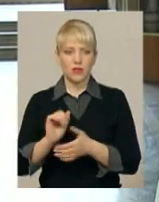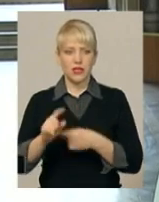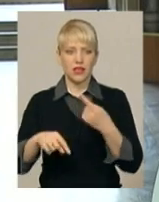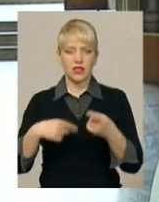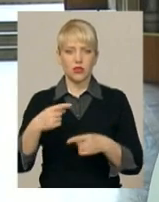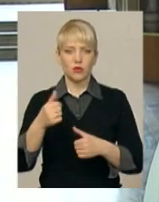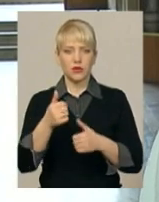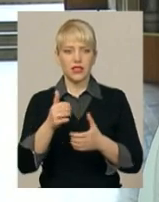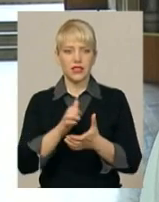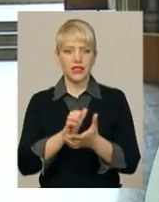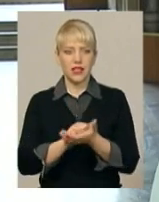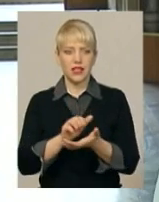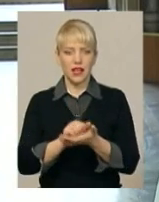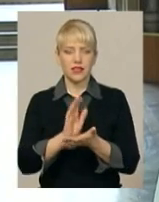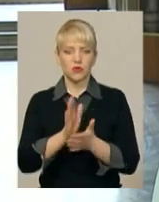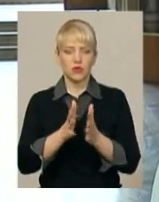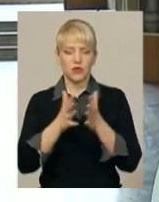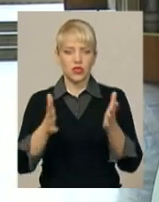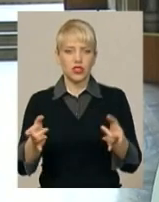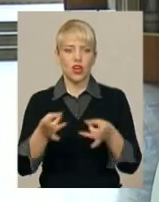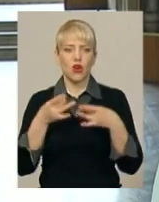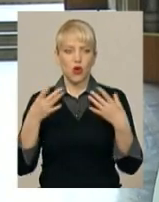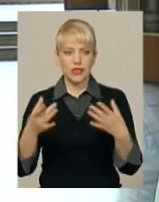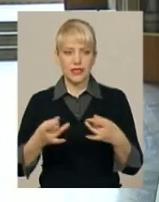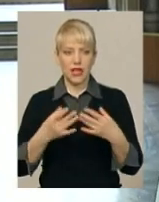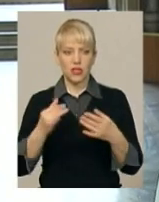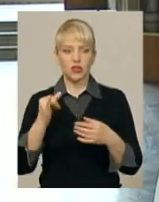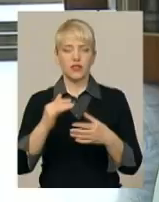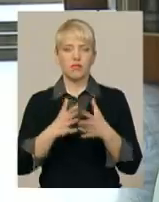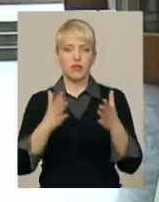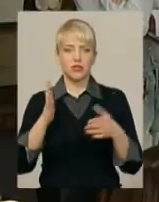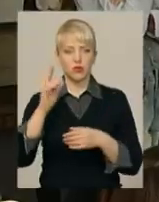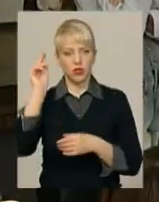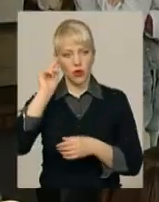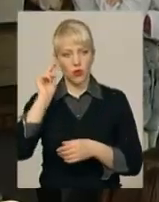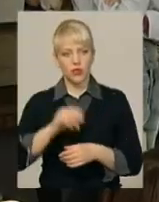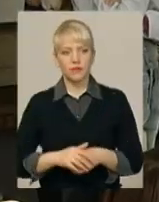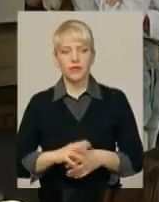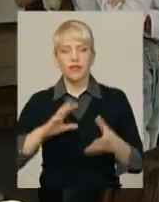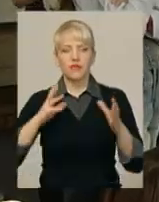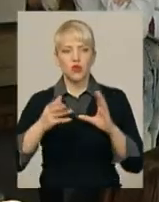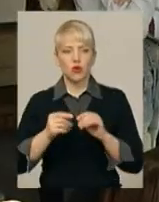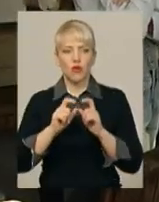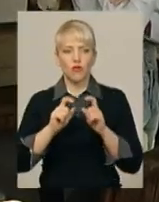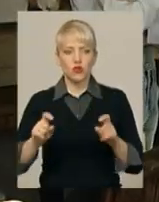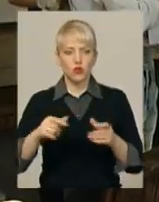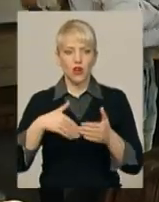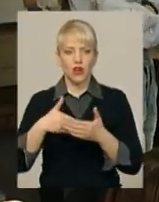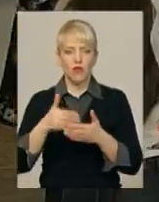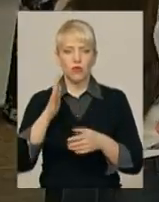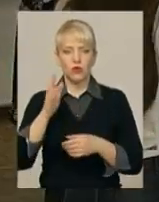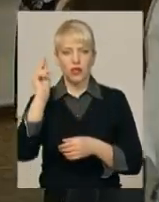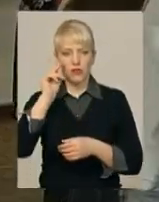наступних занятих, думаю, вже нам буде все більше розказувати. Буде вже більше теорії, мабуть. Всього у школі волонтерів навчатимуться 40